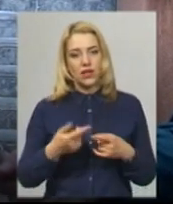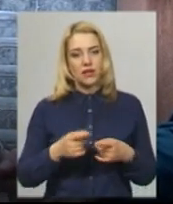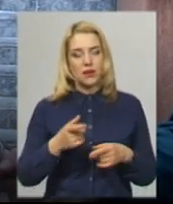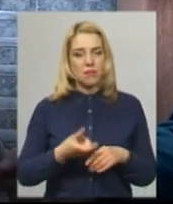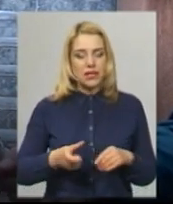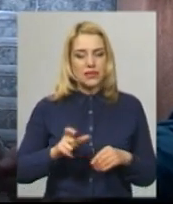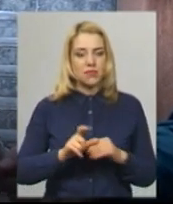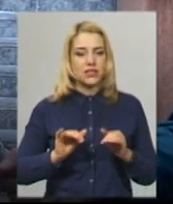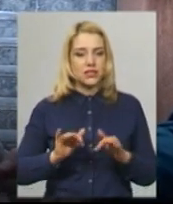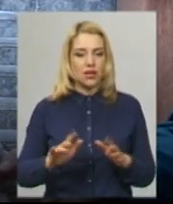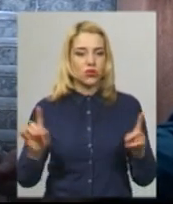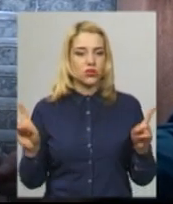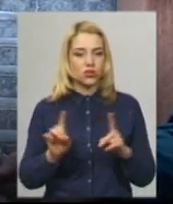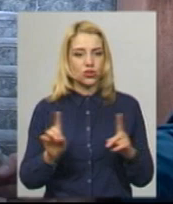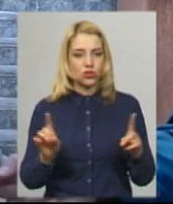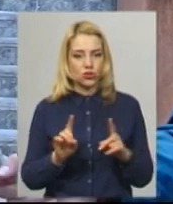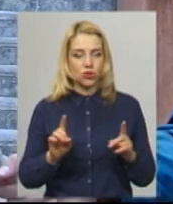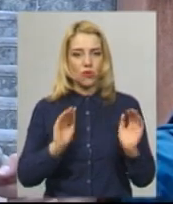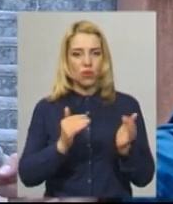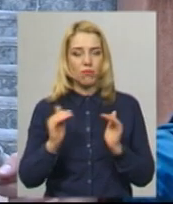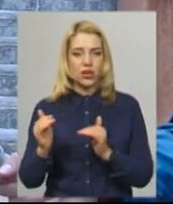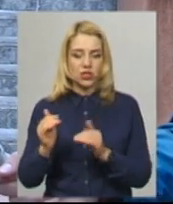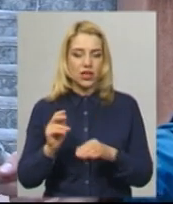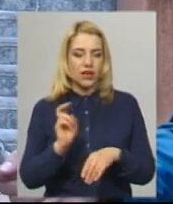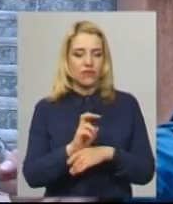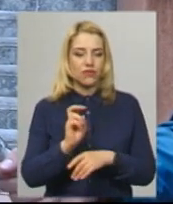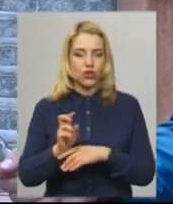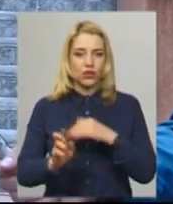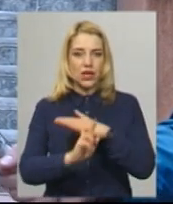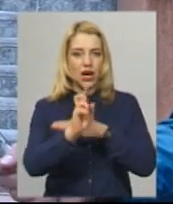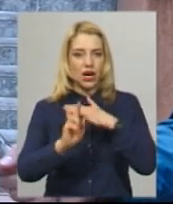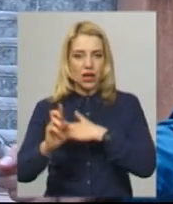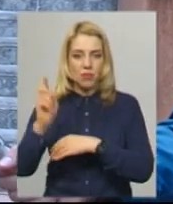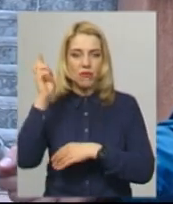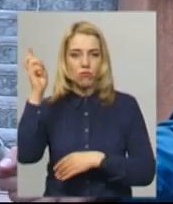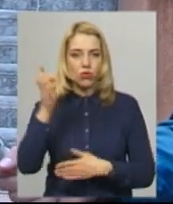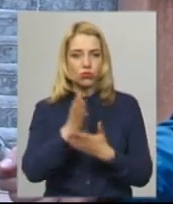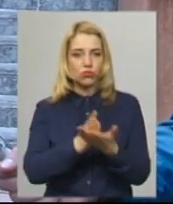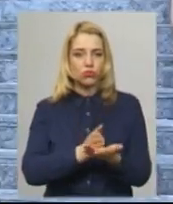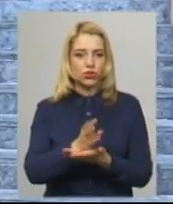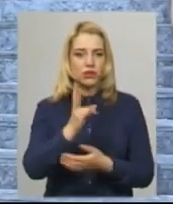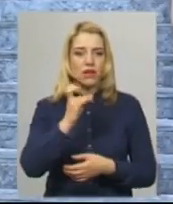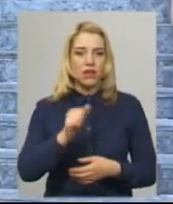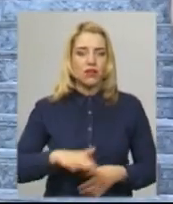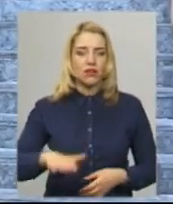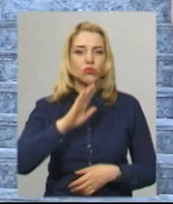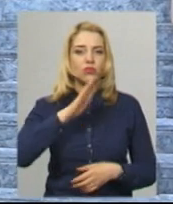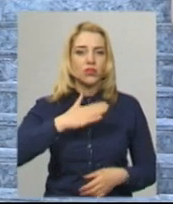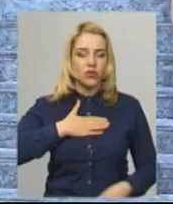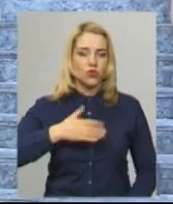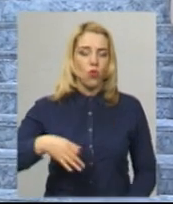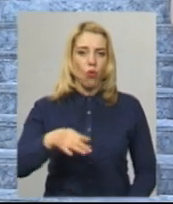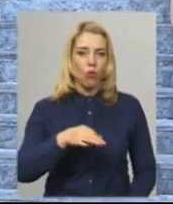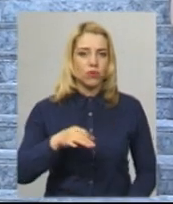заходів для того, щоб обмежити відвідування храмів богослужінь по території нашої області. Починаючи з